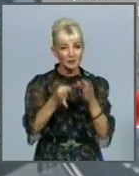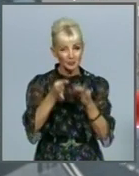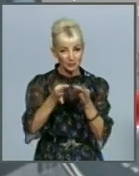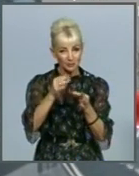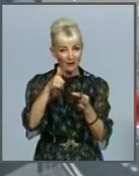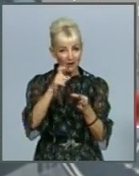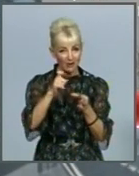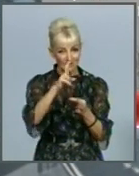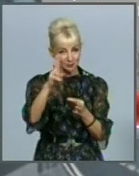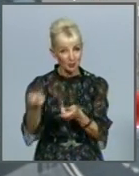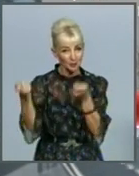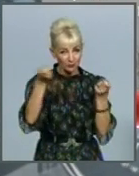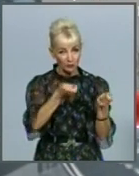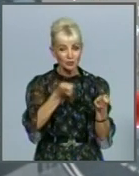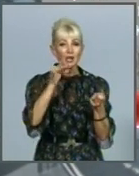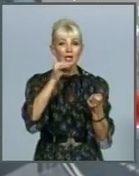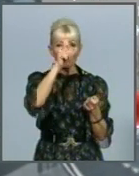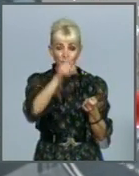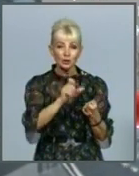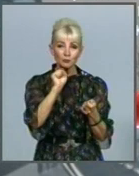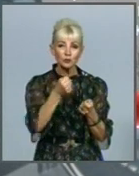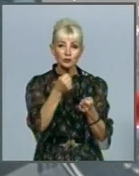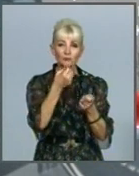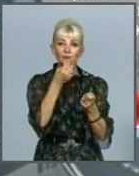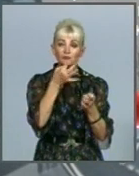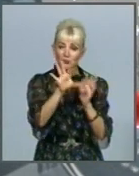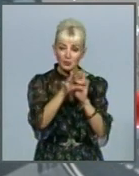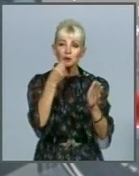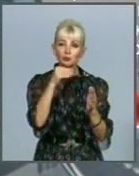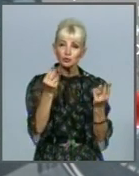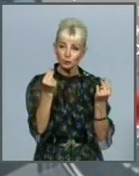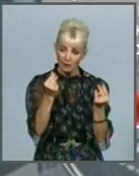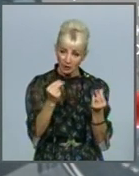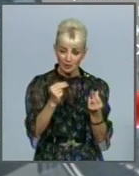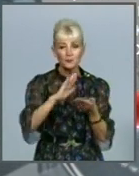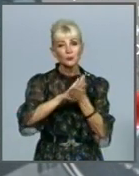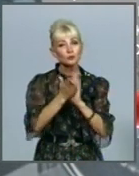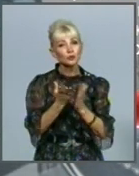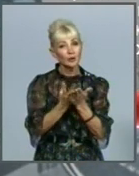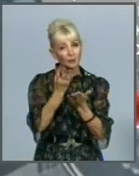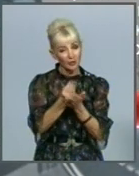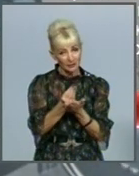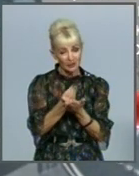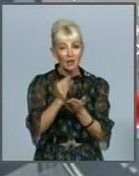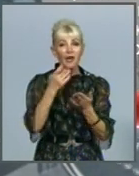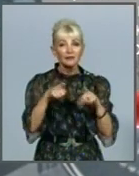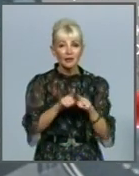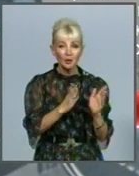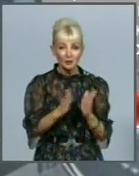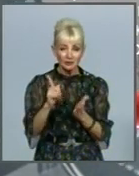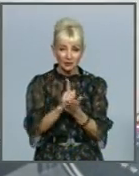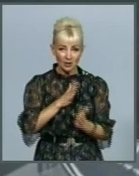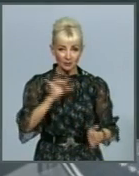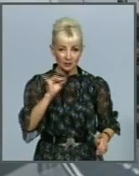газу, і людина зможе обирати кращі тарифи, умови оплати, програми лояльності. Така система повинна скластися і в